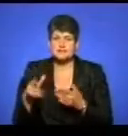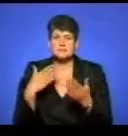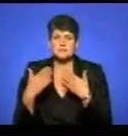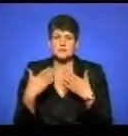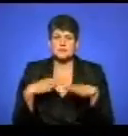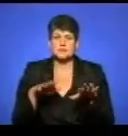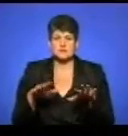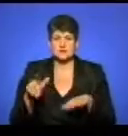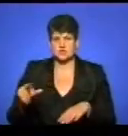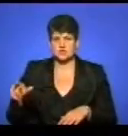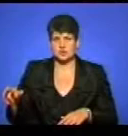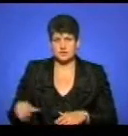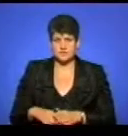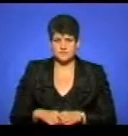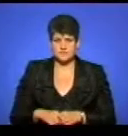місцевими жителями.